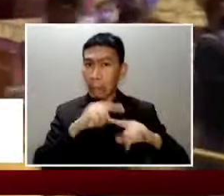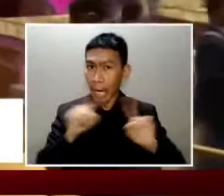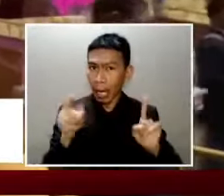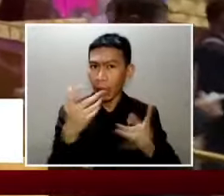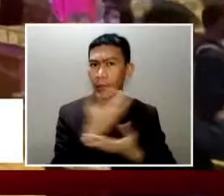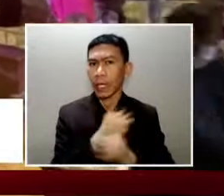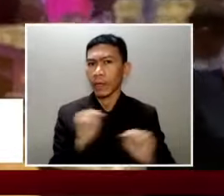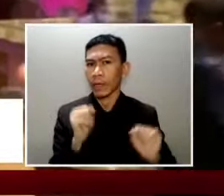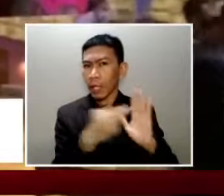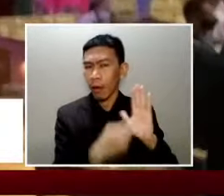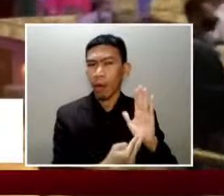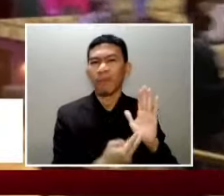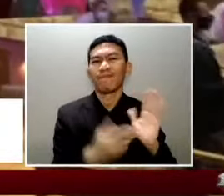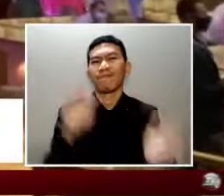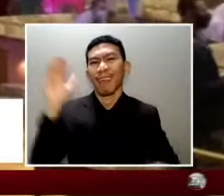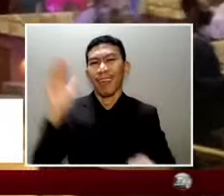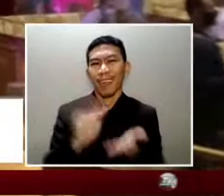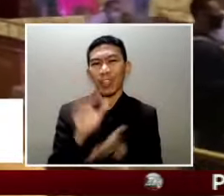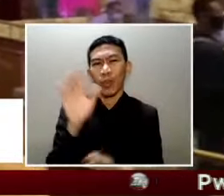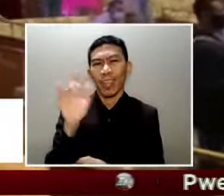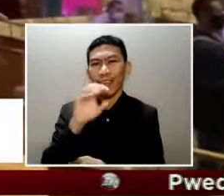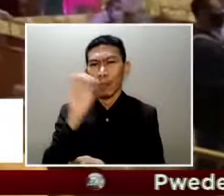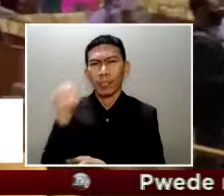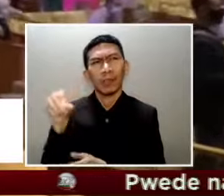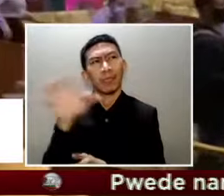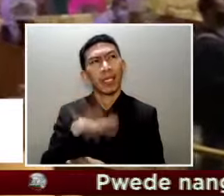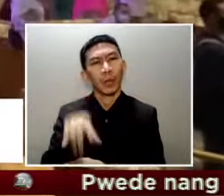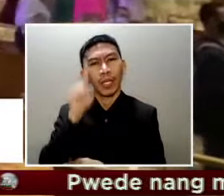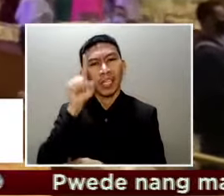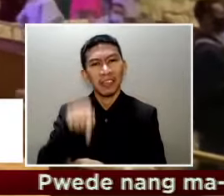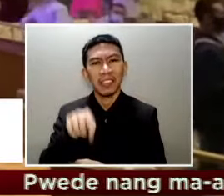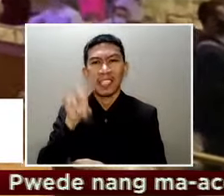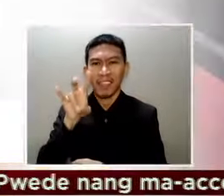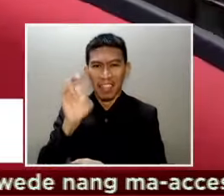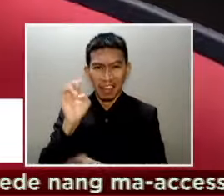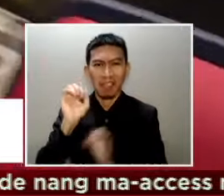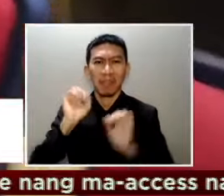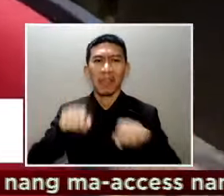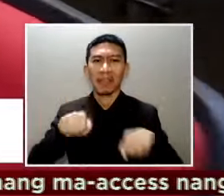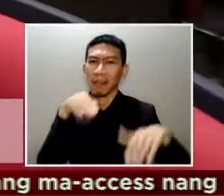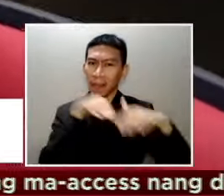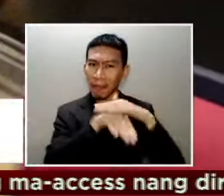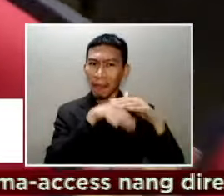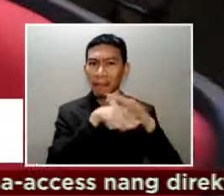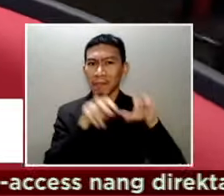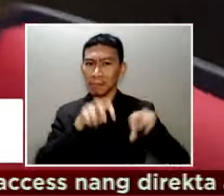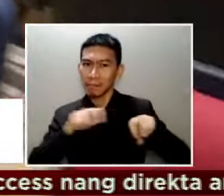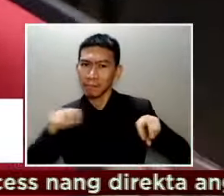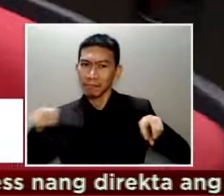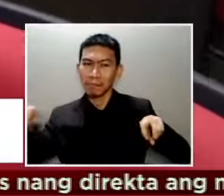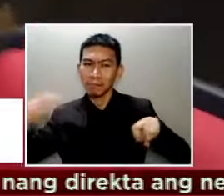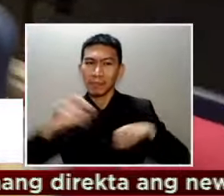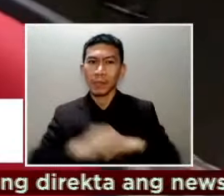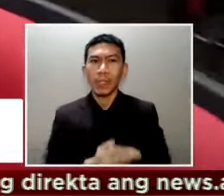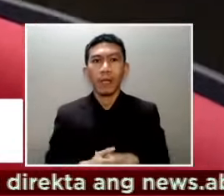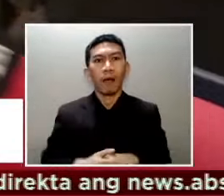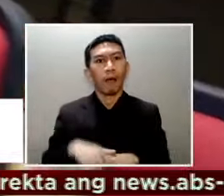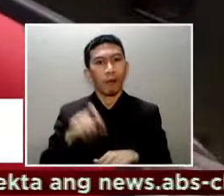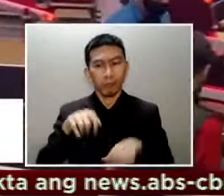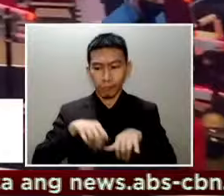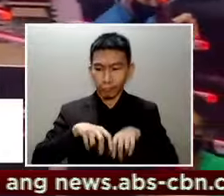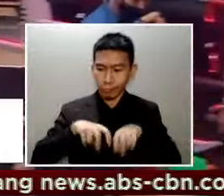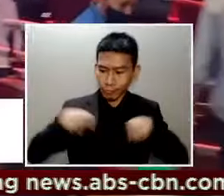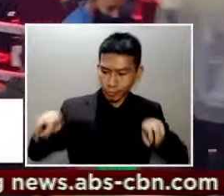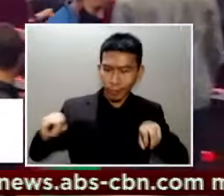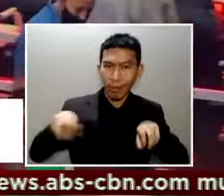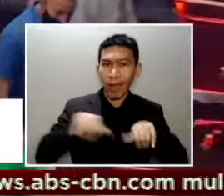25% o mahigit 1,700 lang ang pinayagang manood. 6 feet apart ang mga upuan